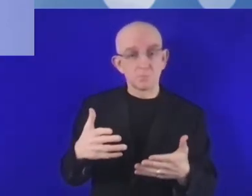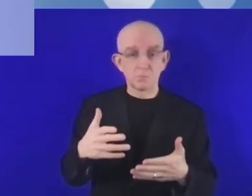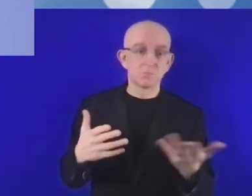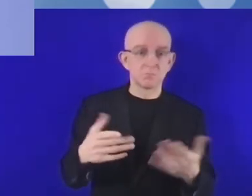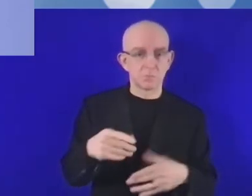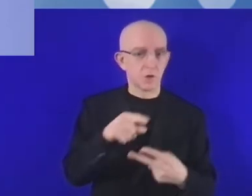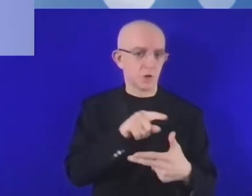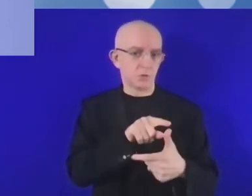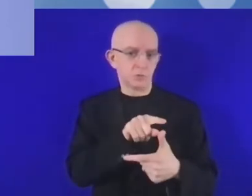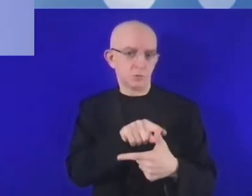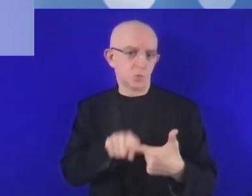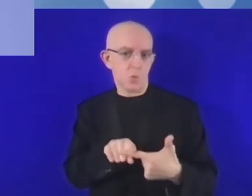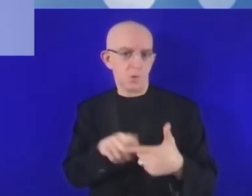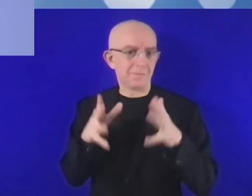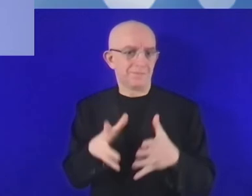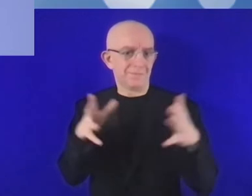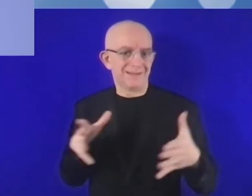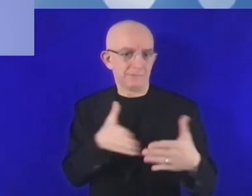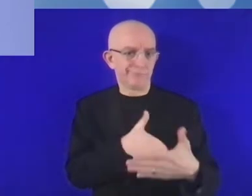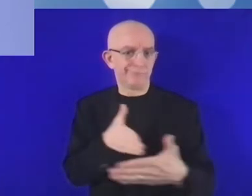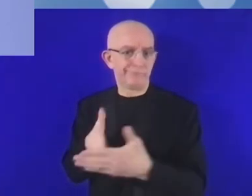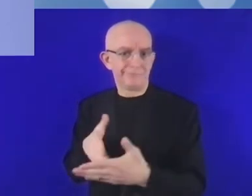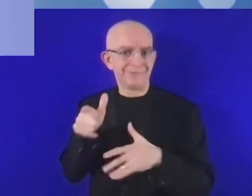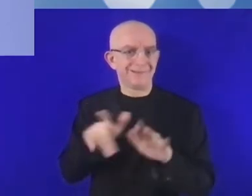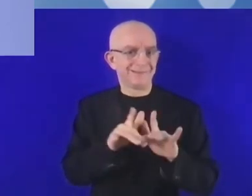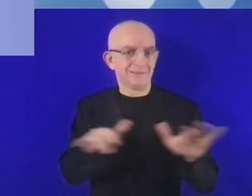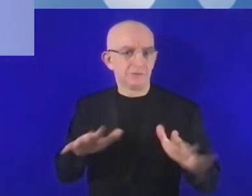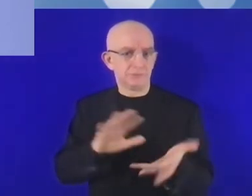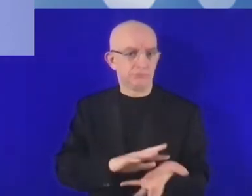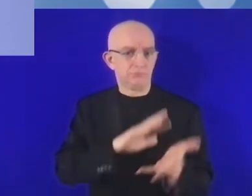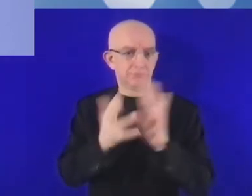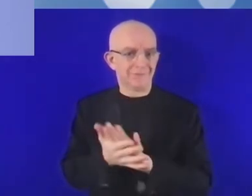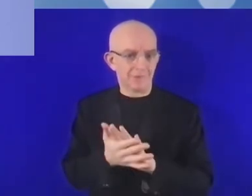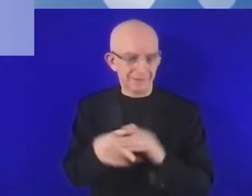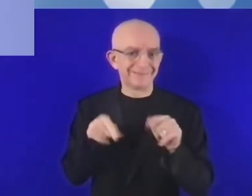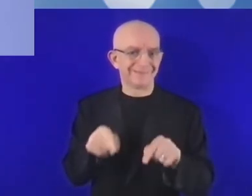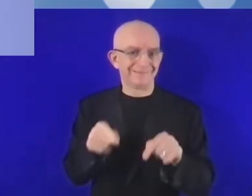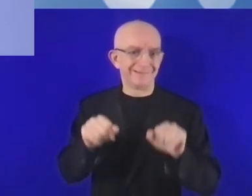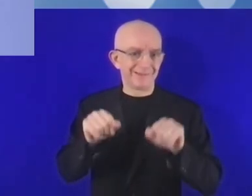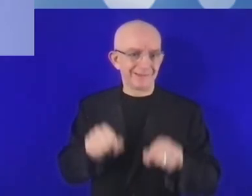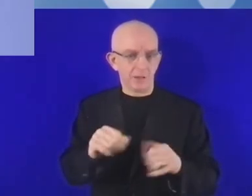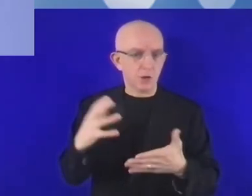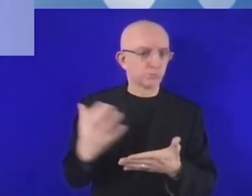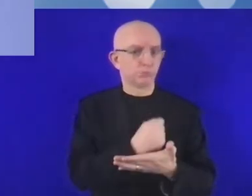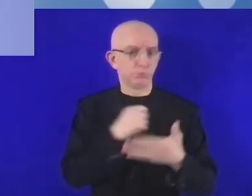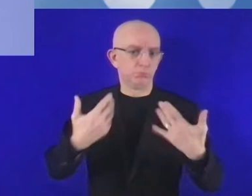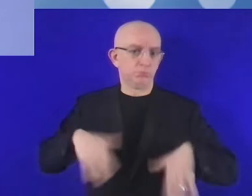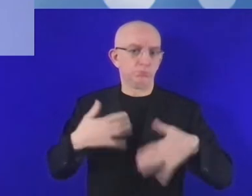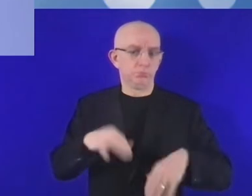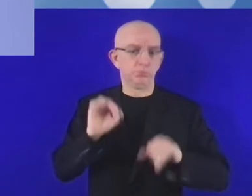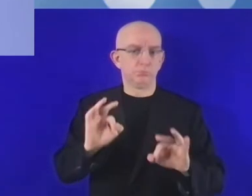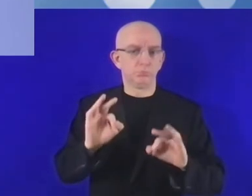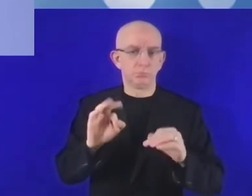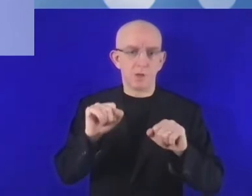kluczowe wyzwania na drodze do pełnej transformacji cyfrowej. Przede wszystkim jest to bardzo duża przepaść